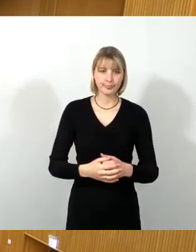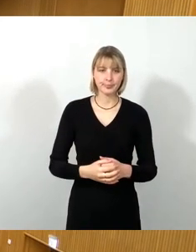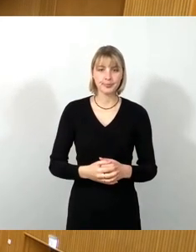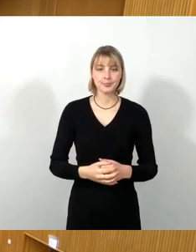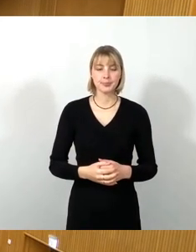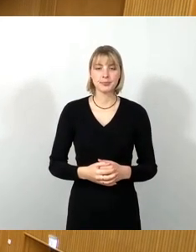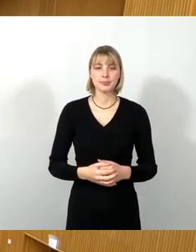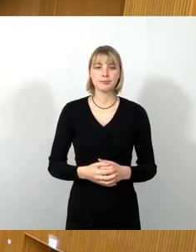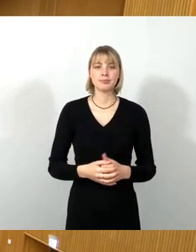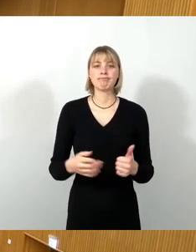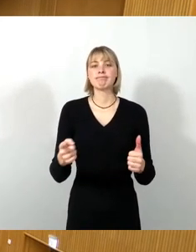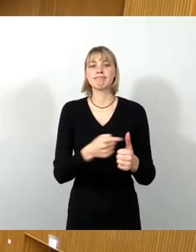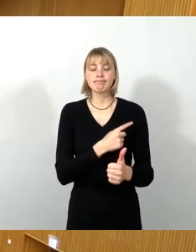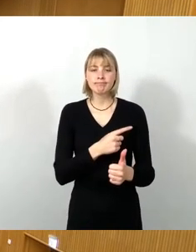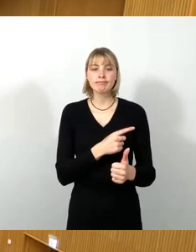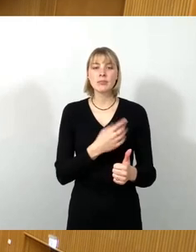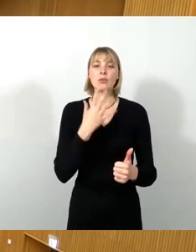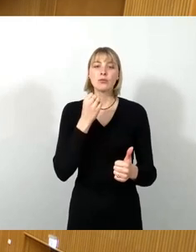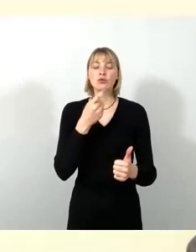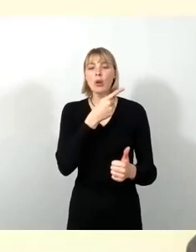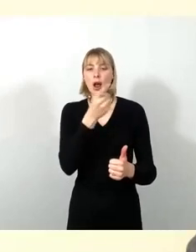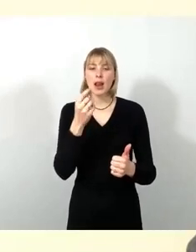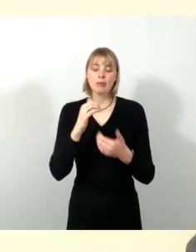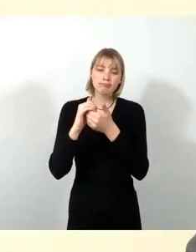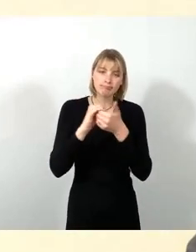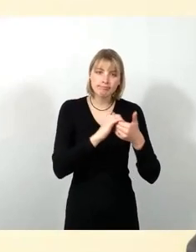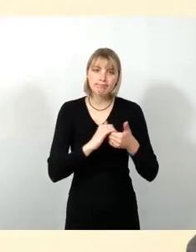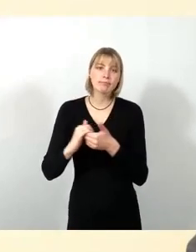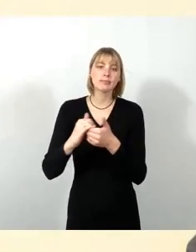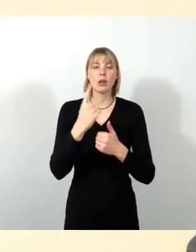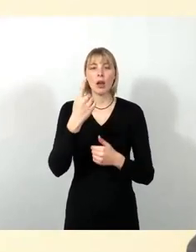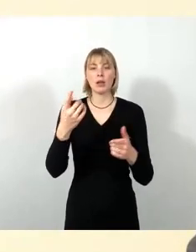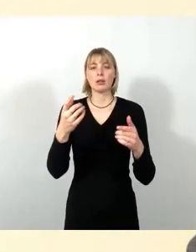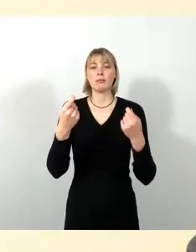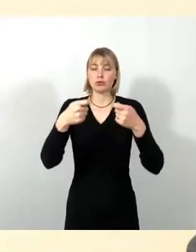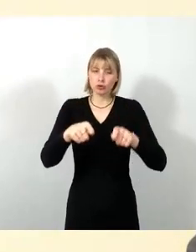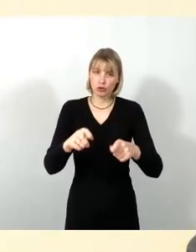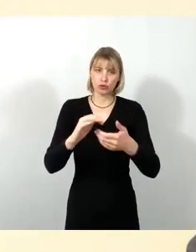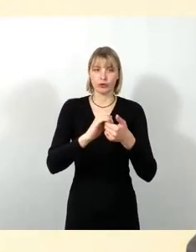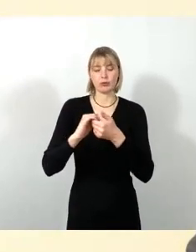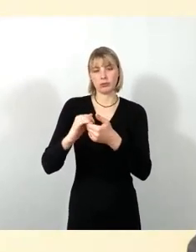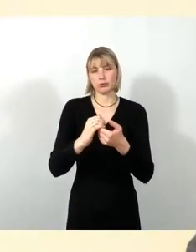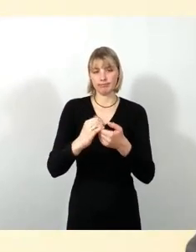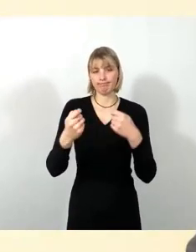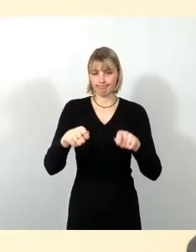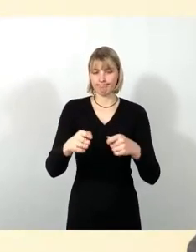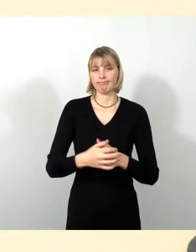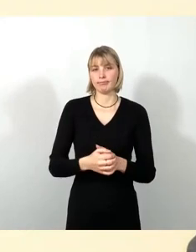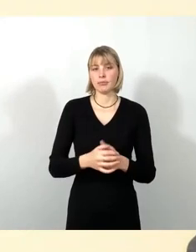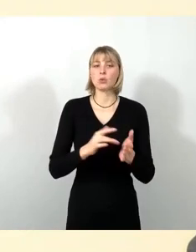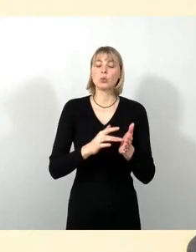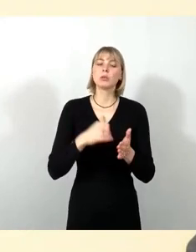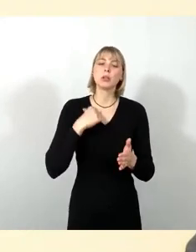gemeinsame Interesse sein, heute einen Beschluss zu fassen, warum, um den Trägern, die ja bereits Förderung als Kultur- und